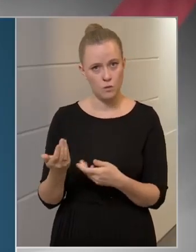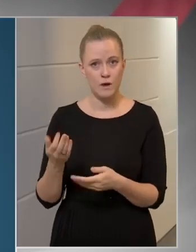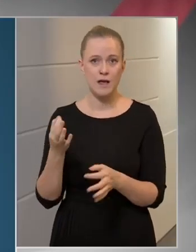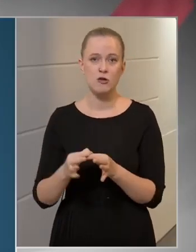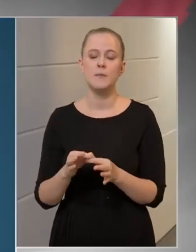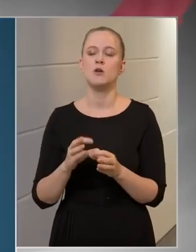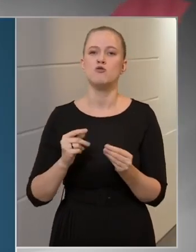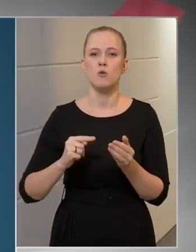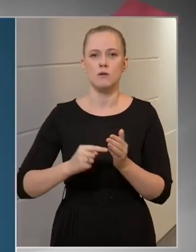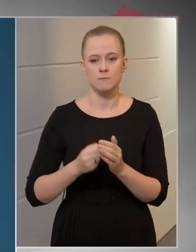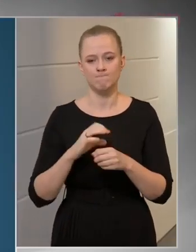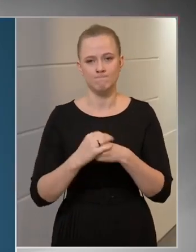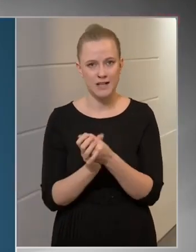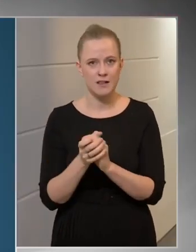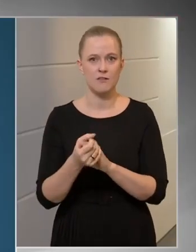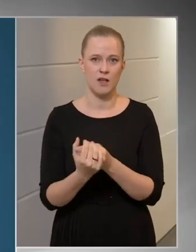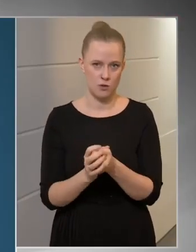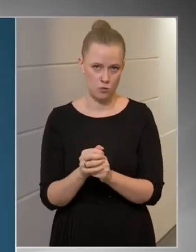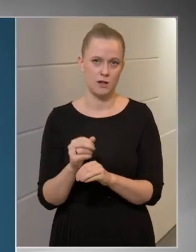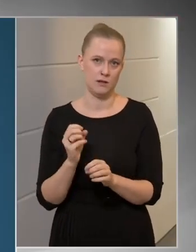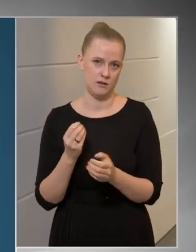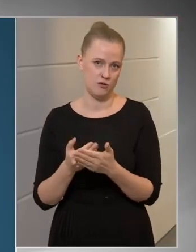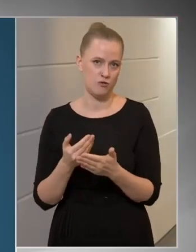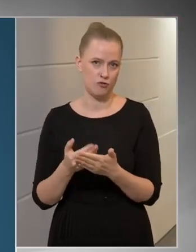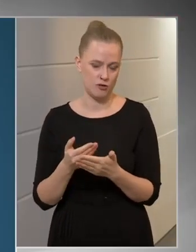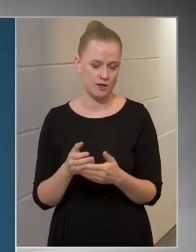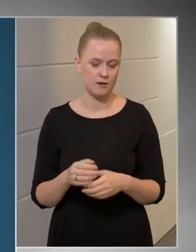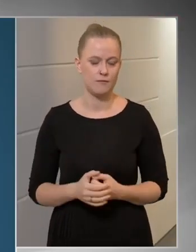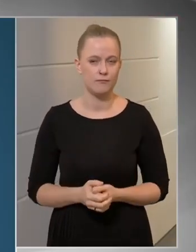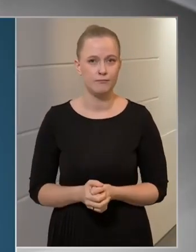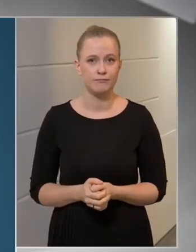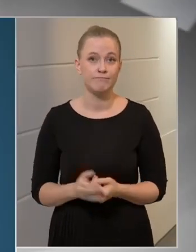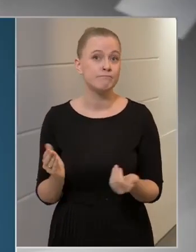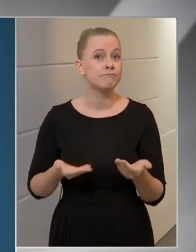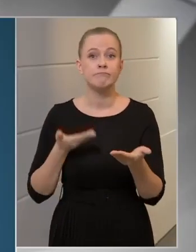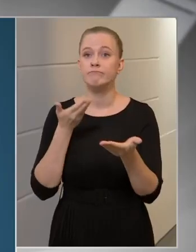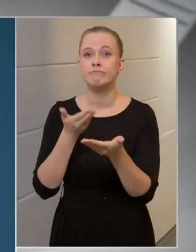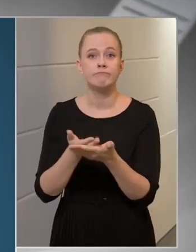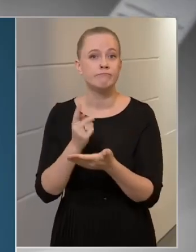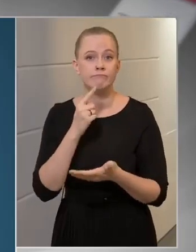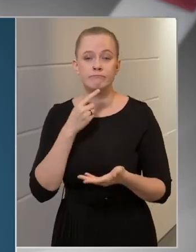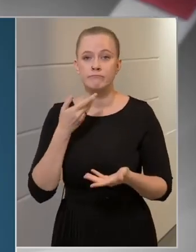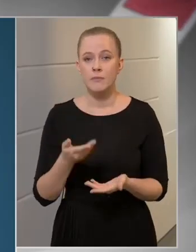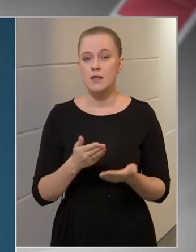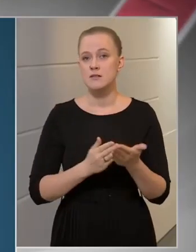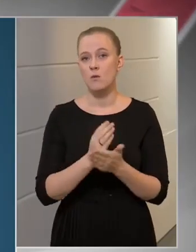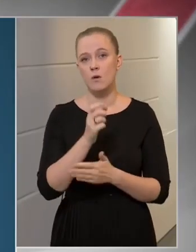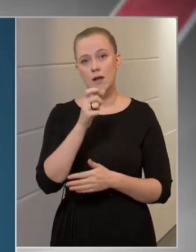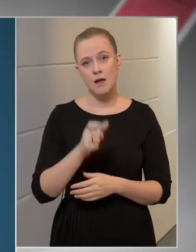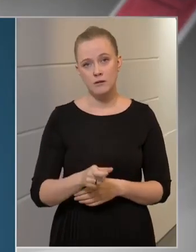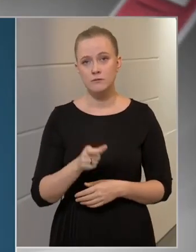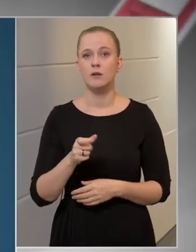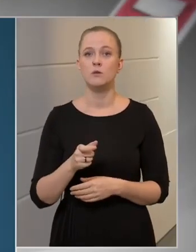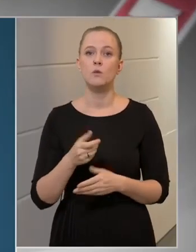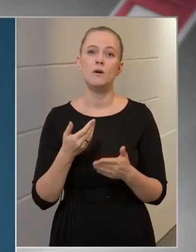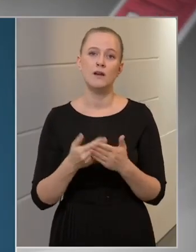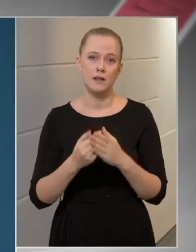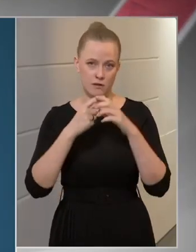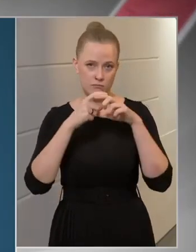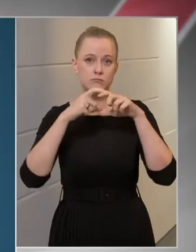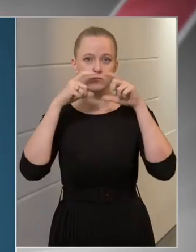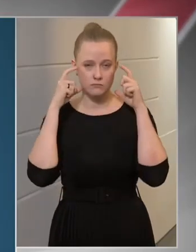készfertőtlenítés igénybevételét. Azt javaslom, hogy a szolgáltató viseljen